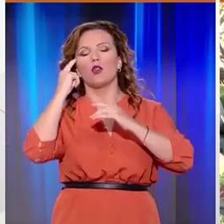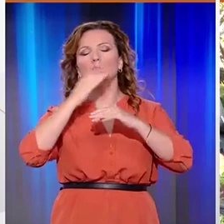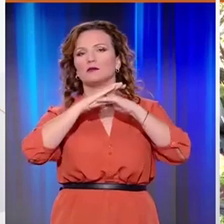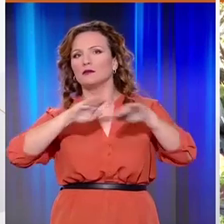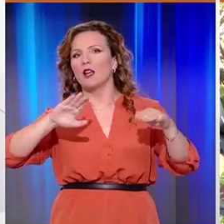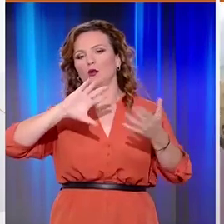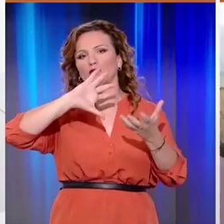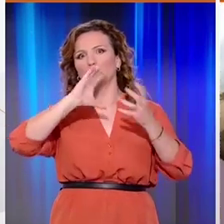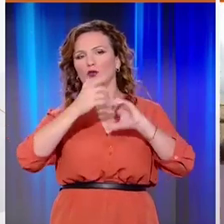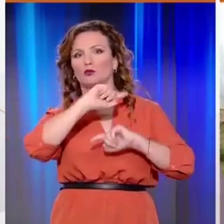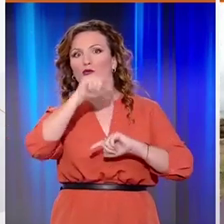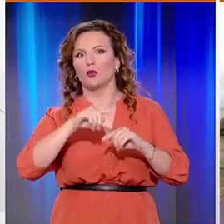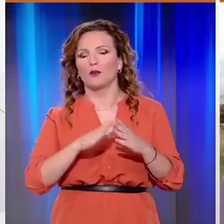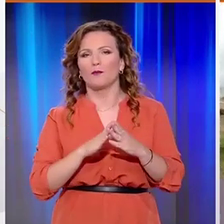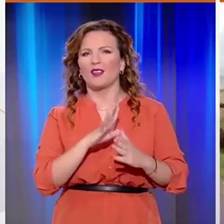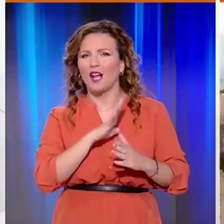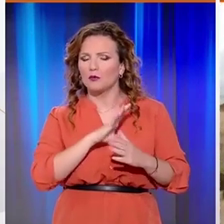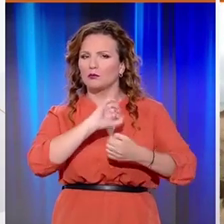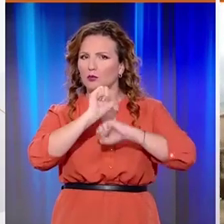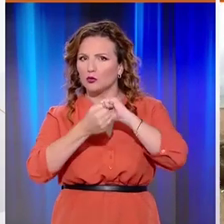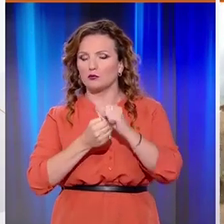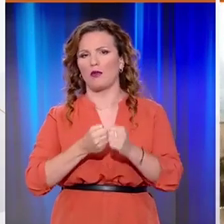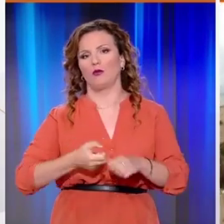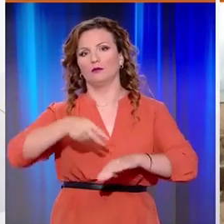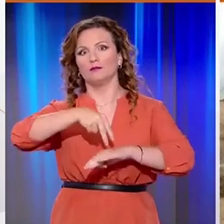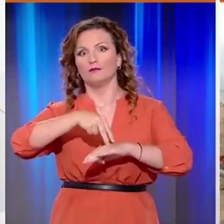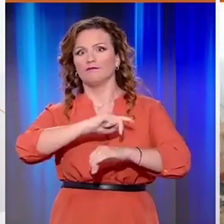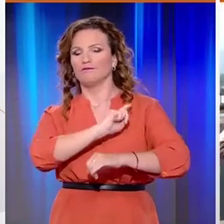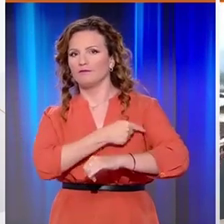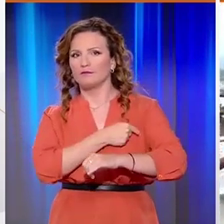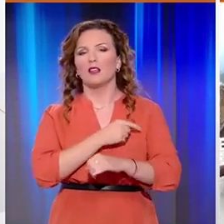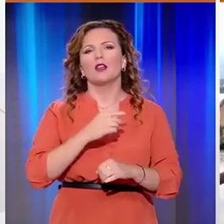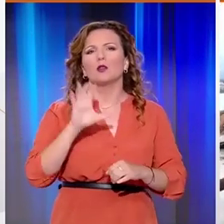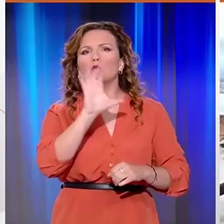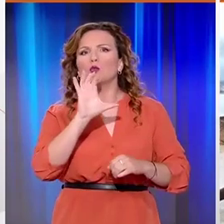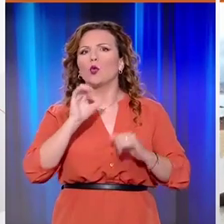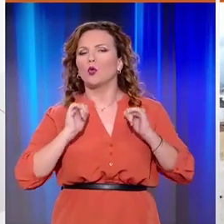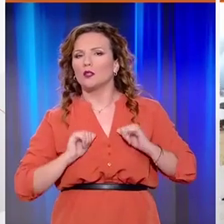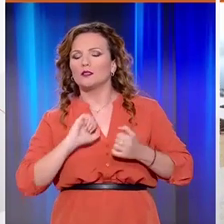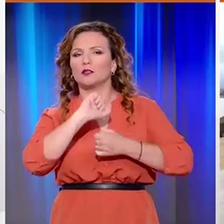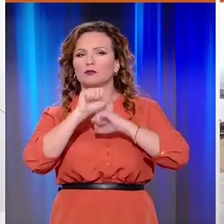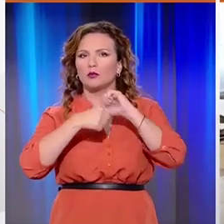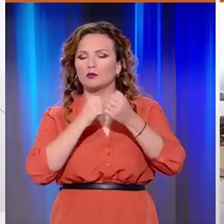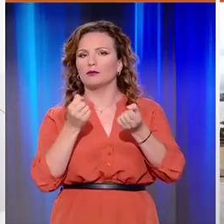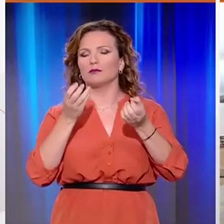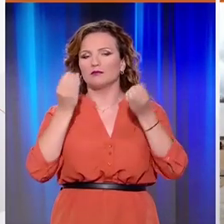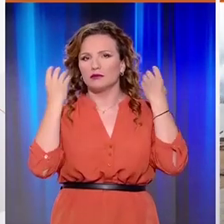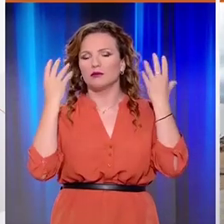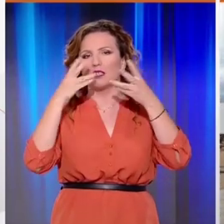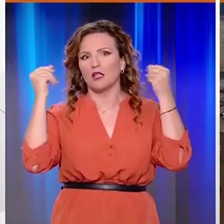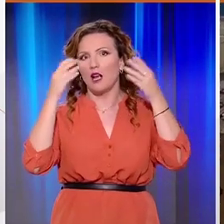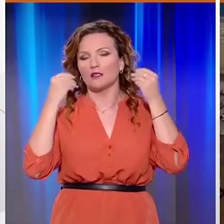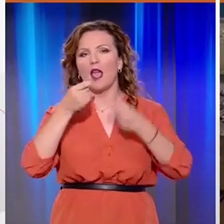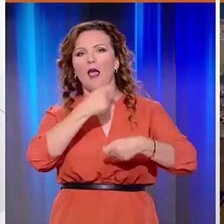τελείως σαν τα πάντα. Οι κάτοικοι προσπαθούν να σταθούν και πάλι στα πόδια τους. Οι παραθεριστές να αφήσουν πίσω τους την τραυματική εμπειρία και